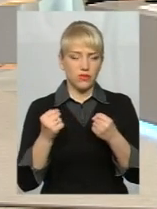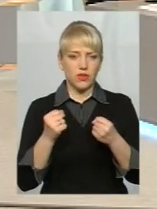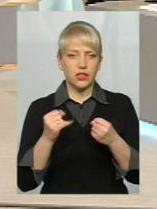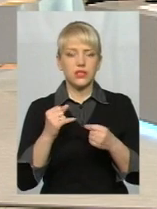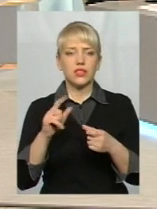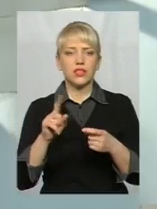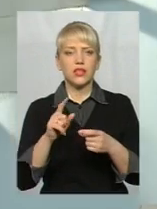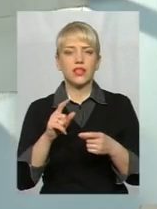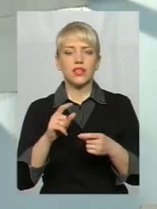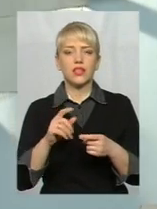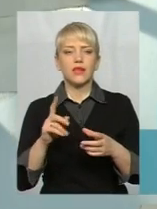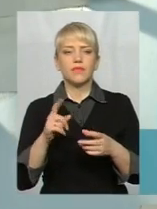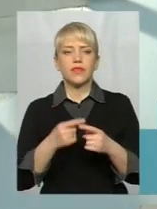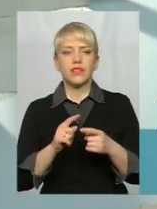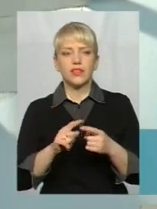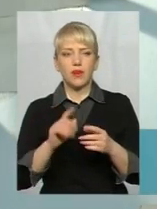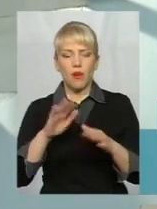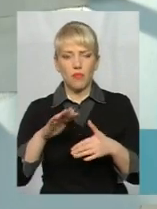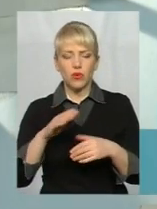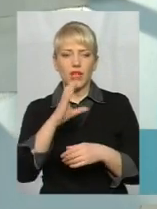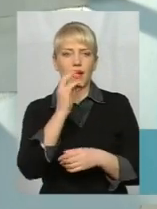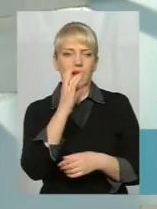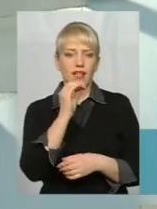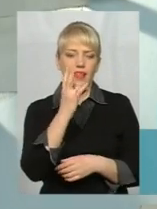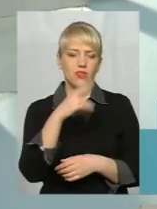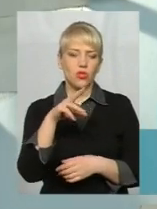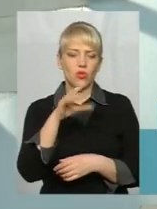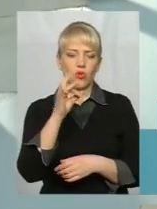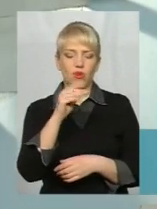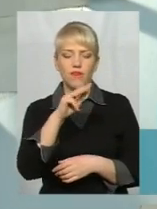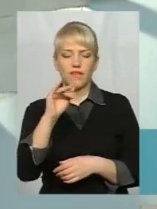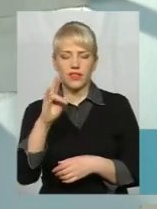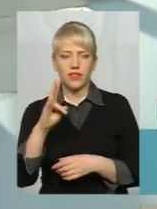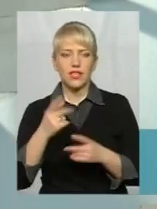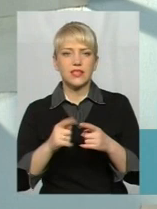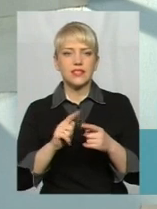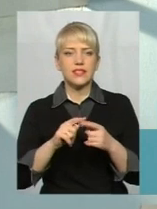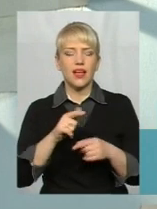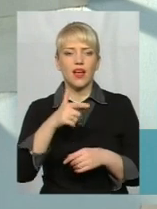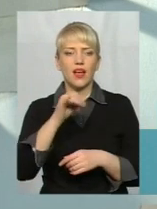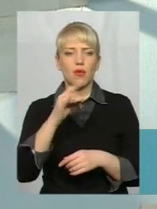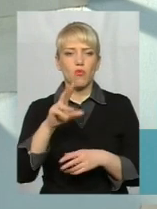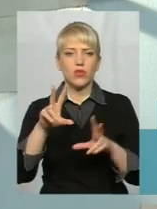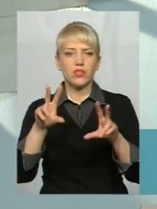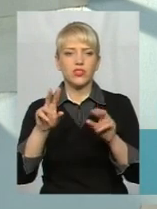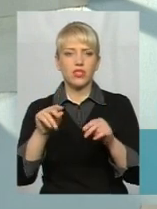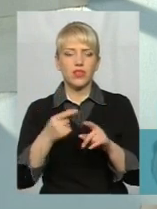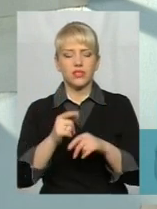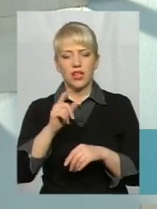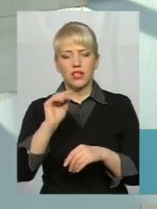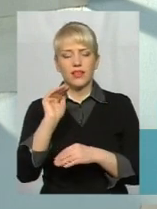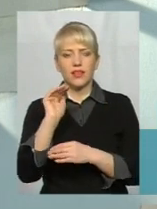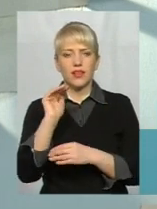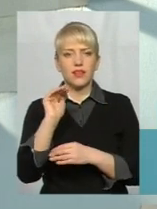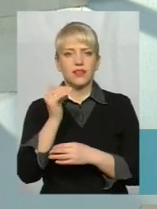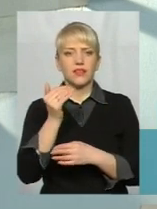адреналіну, підвищується рівень ендорфінів, тобто гормонів щастя. Людина почуває себе задоволена, їй приємно, є